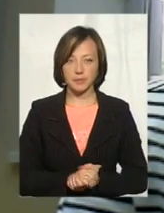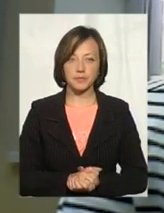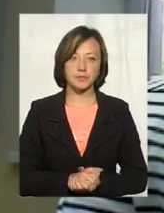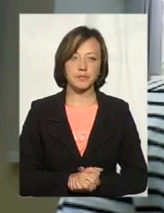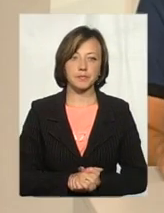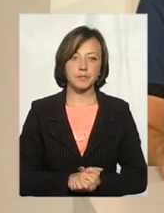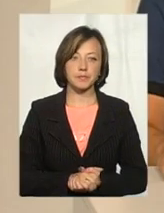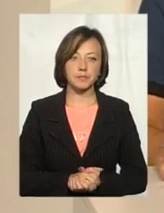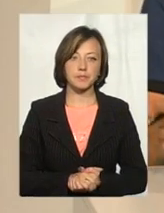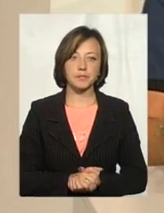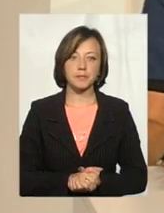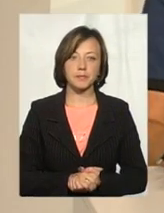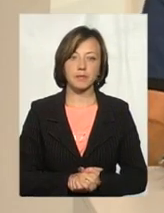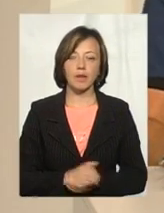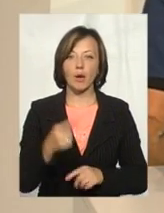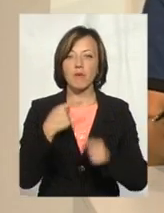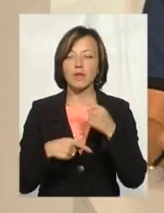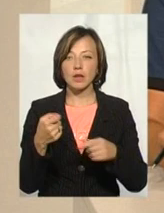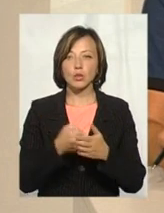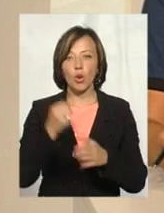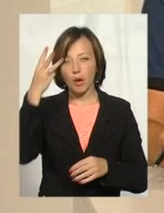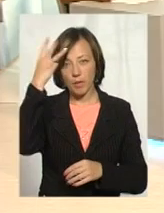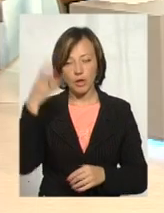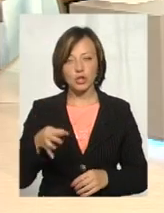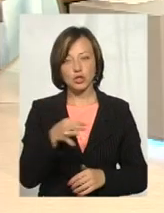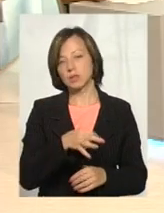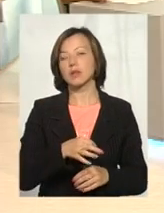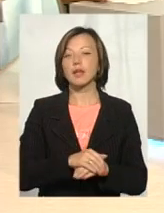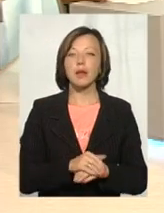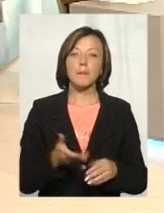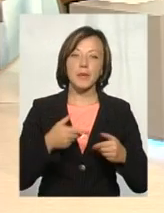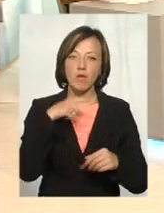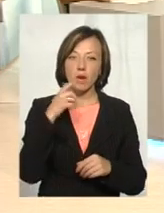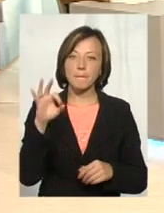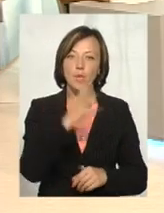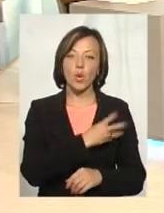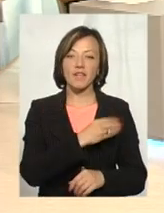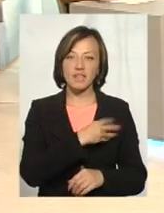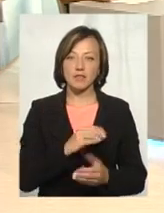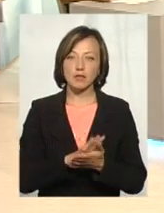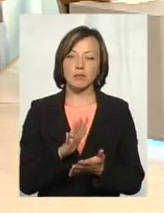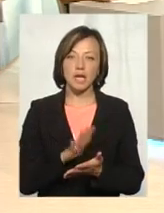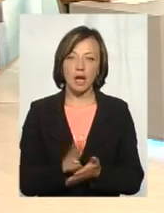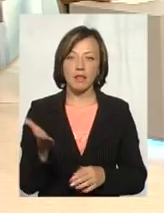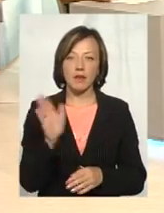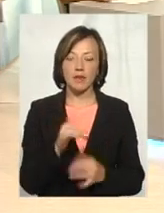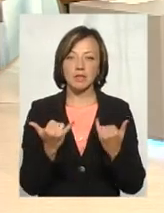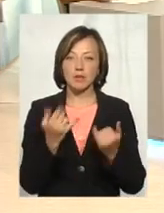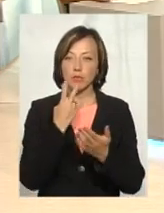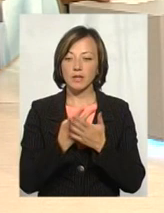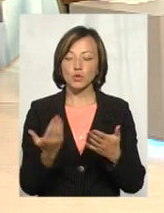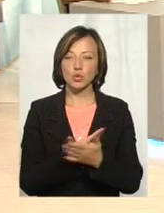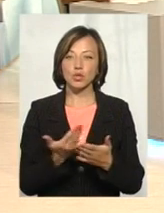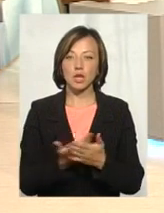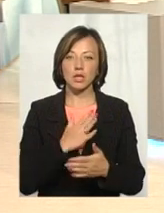в Полтавській області, Юрі Силаєв. Ми повертаємося до Хмельниччини. Оскільки ми говорили про львівське сміття, давайте ми зараз подивимося